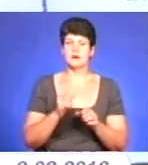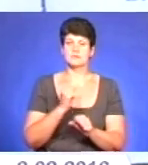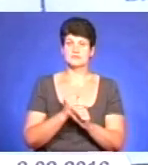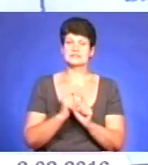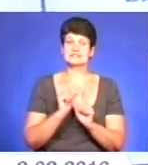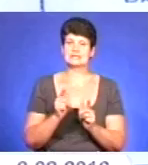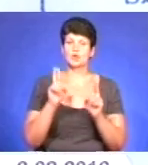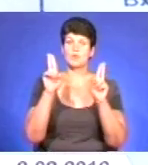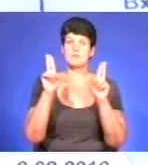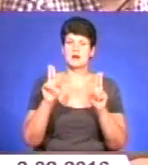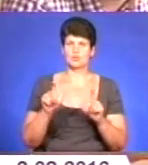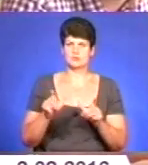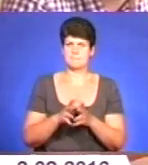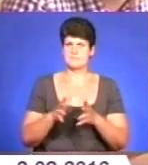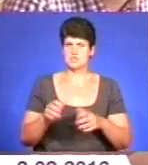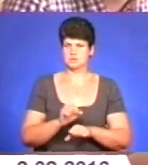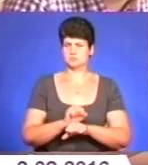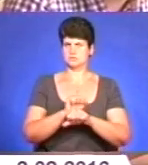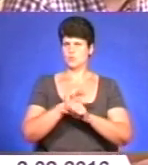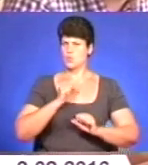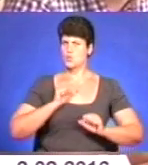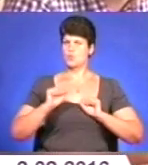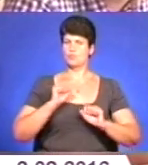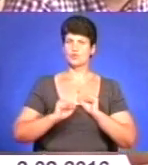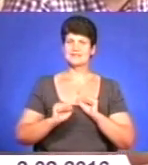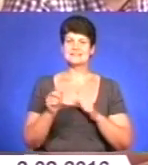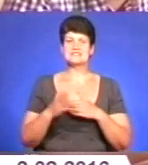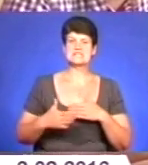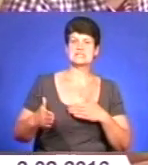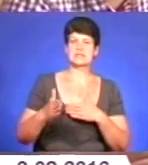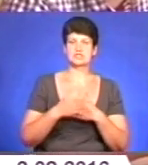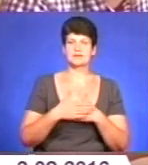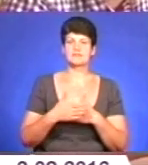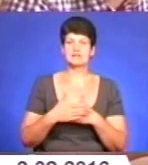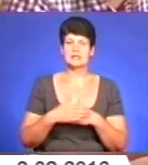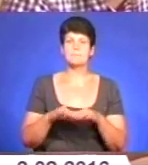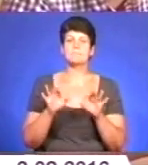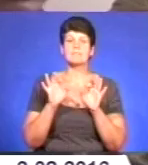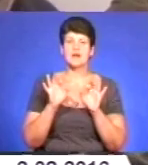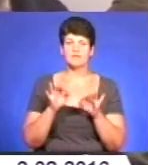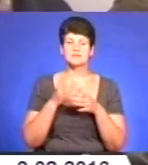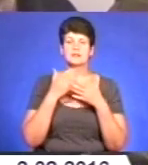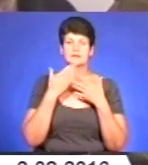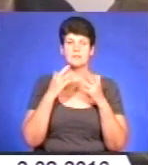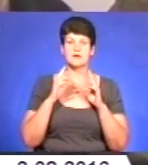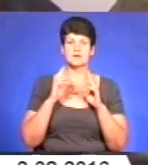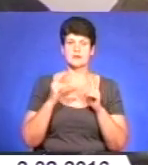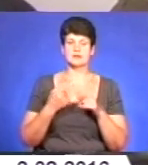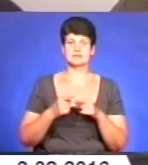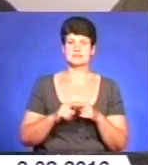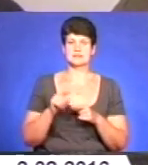Люди ще більше обурюються, аргумент простий, за зачиненими дверима правди немає. Як це так, прокурор